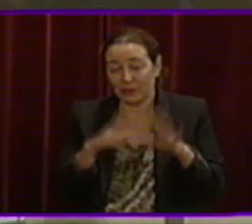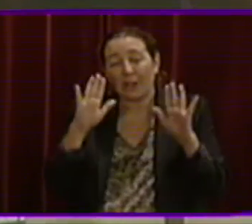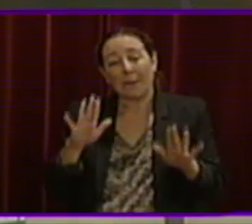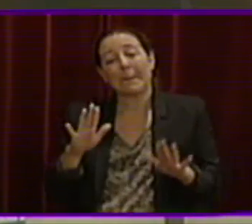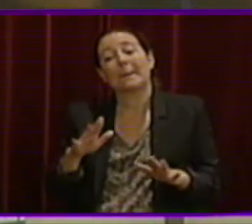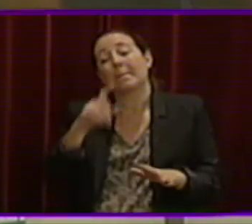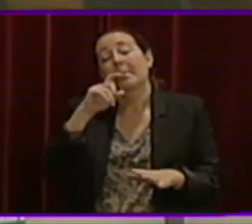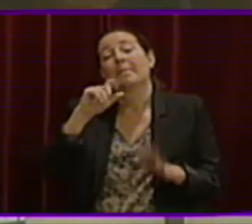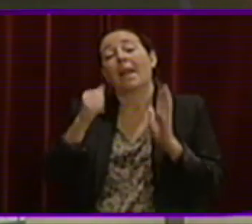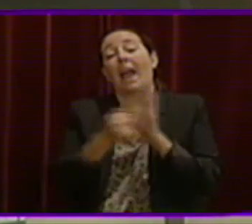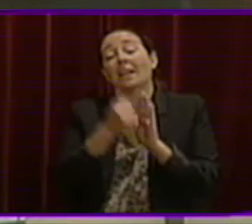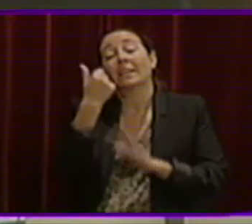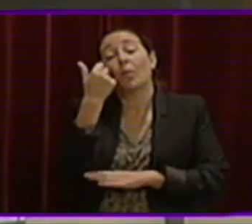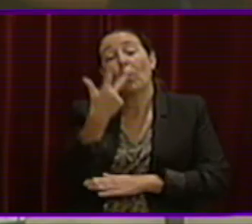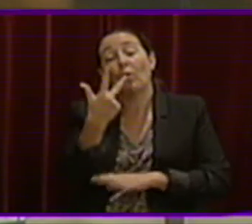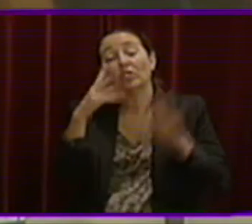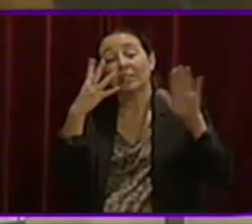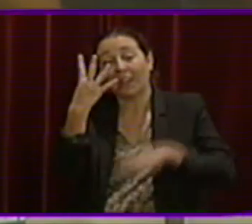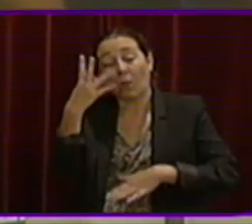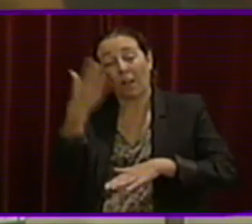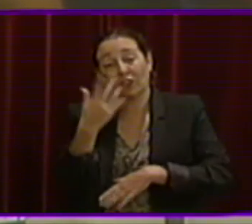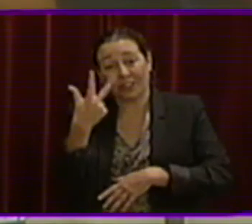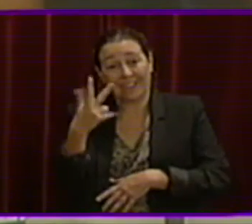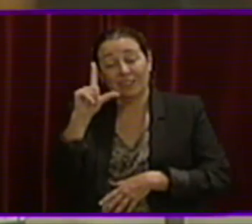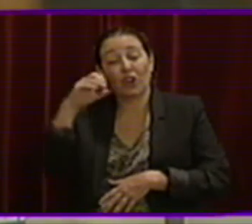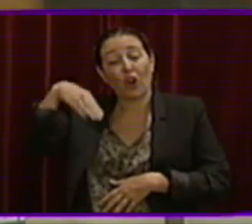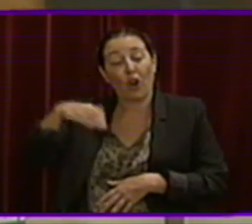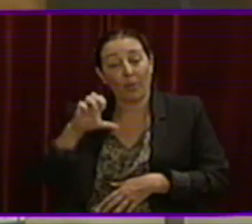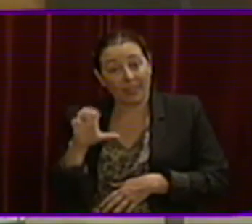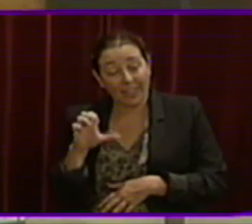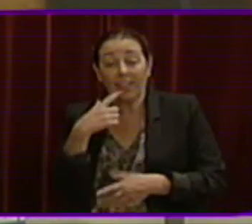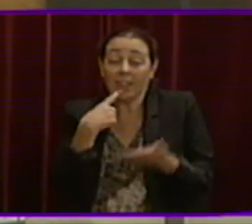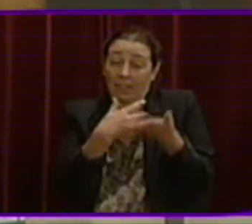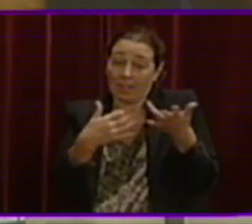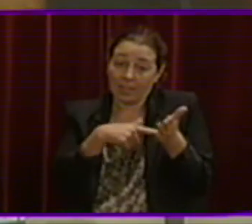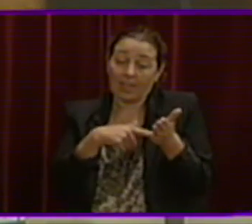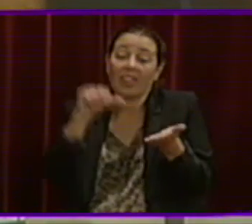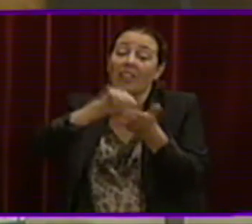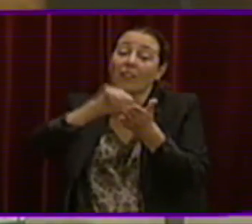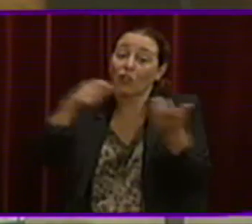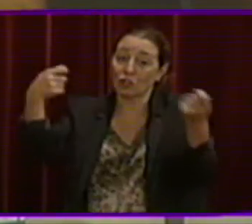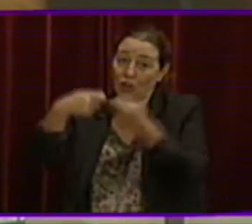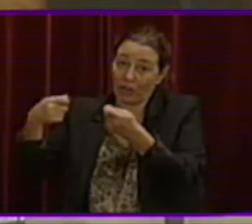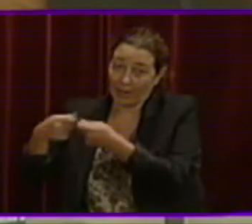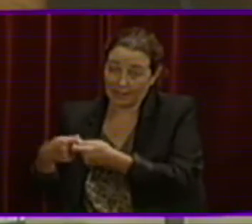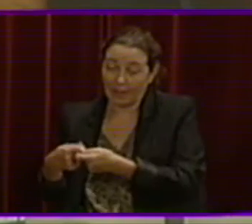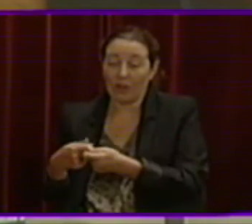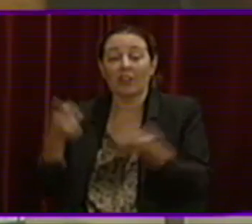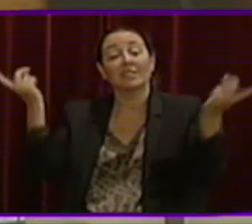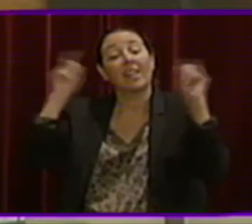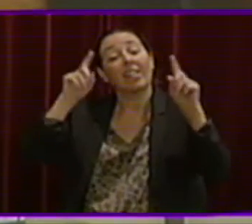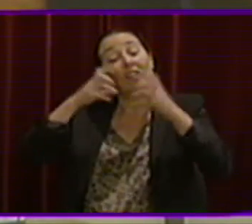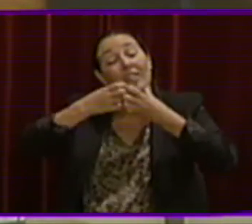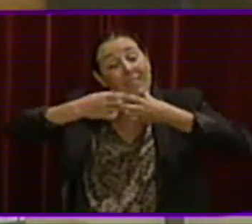'article 84-3 de l'OMFE diu el que diu. I diu que realment els centres concertats, els centres que tinguin educació